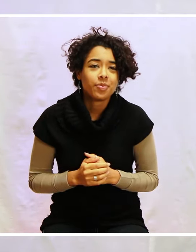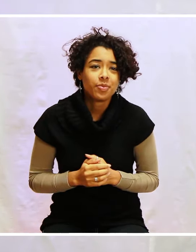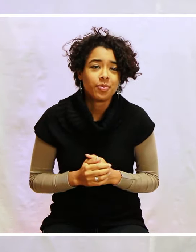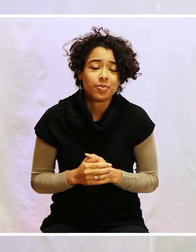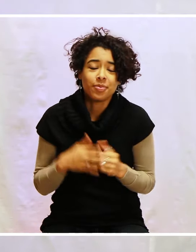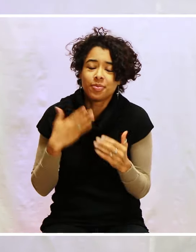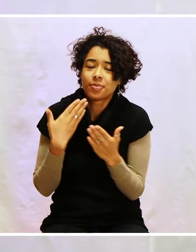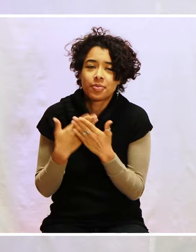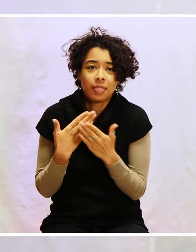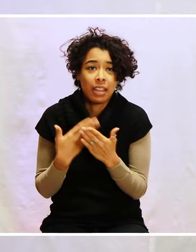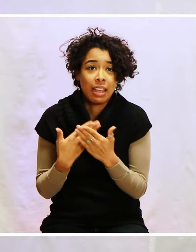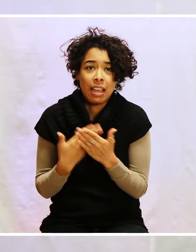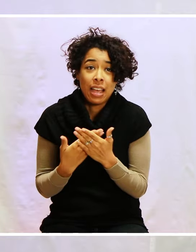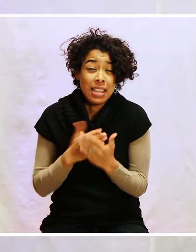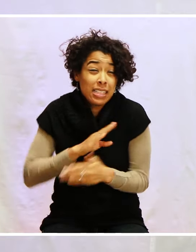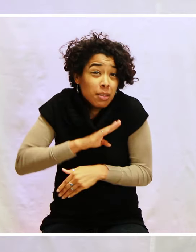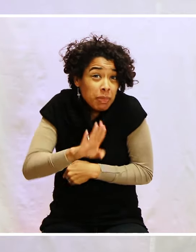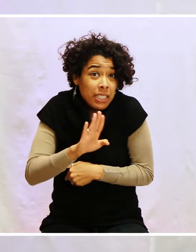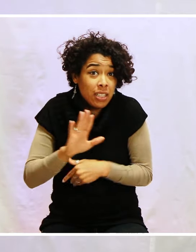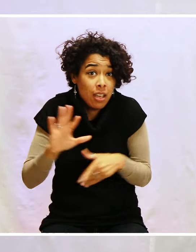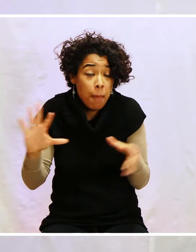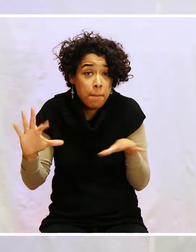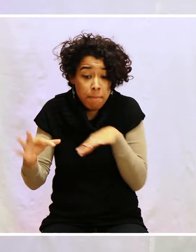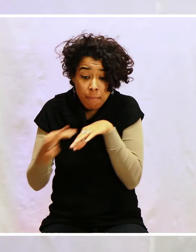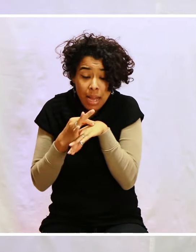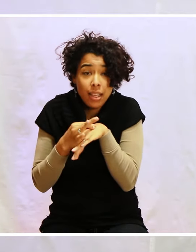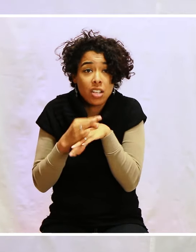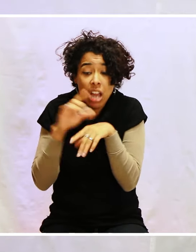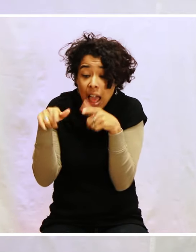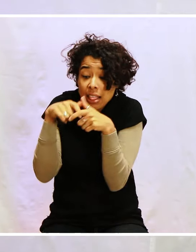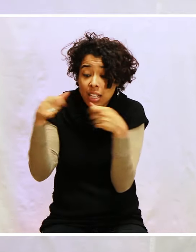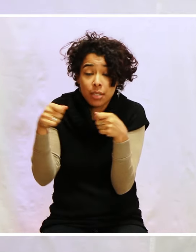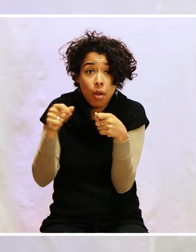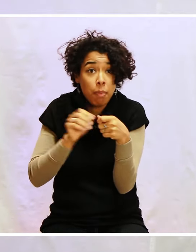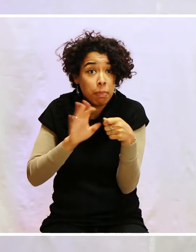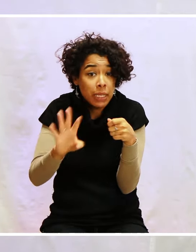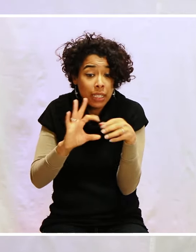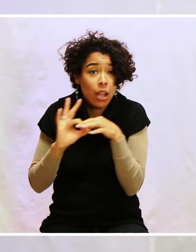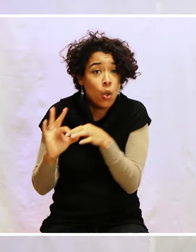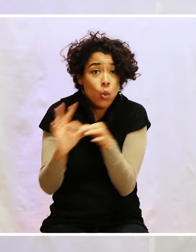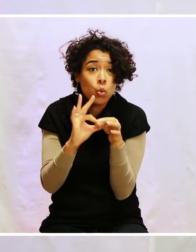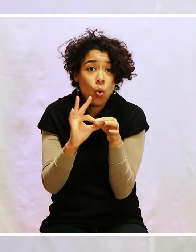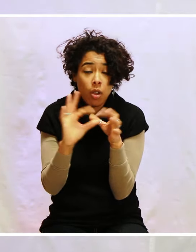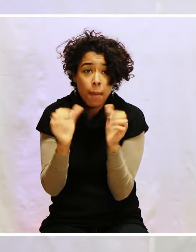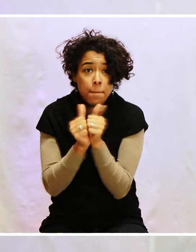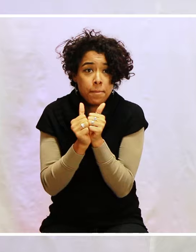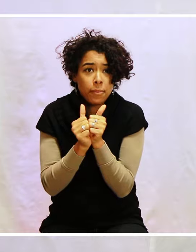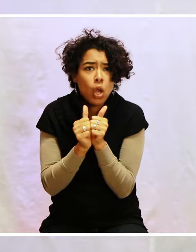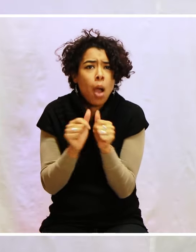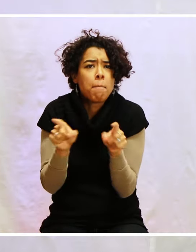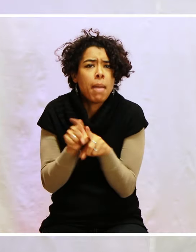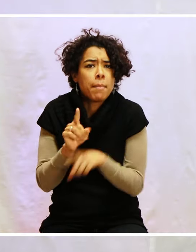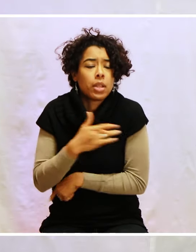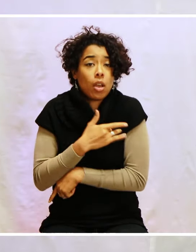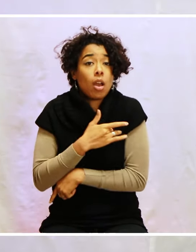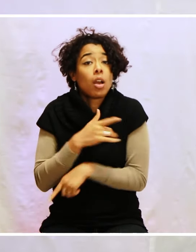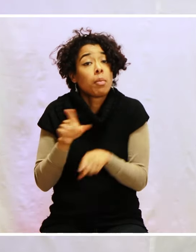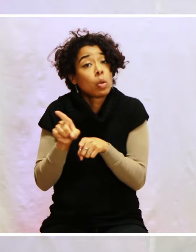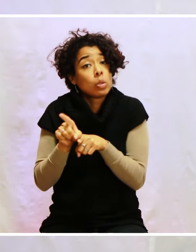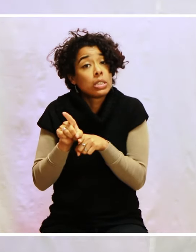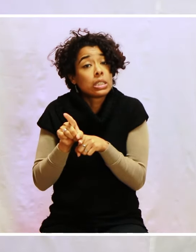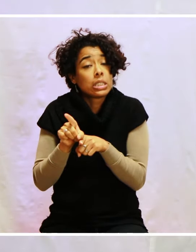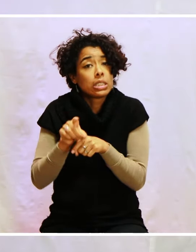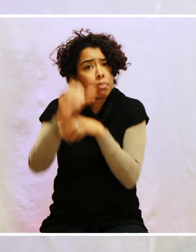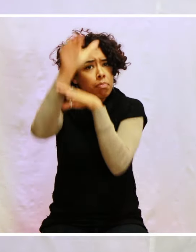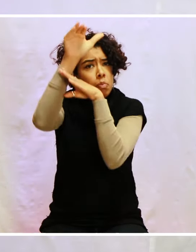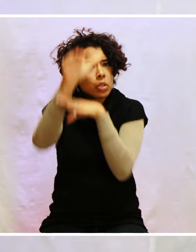'est vraiment le signe, normalement, du mariage. L'attachement, l'union, donc être un même cœur. Mais en même temps, c'est le signe de la protection parce qu